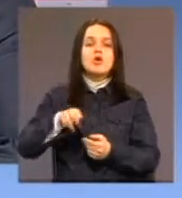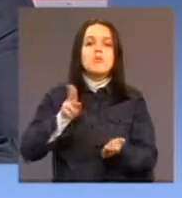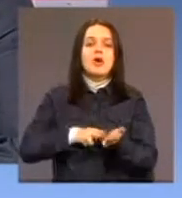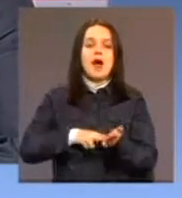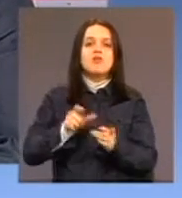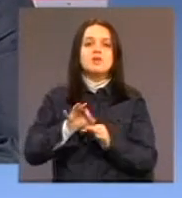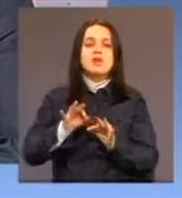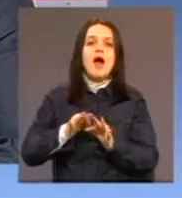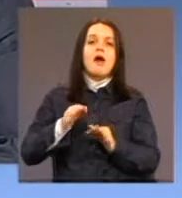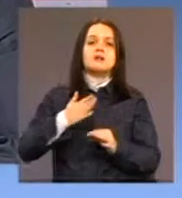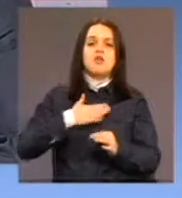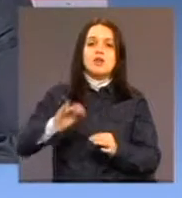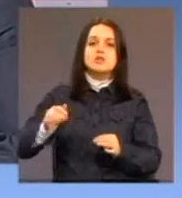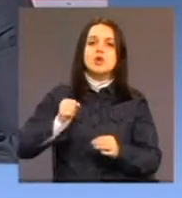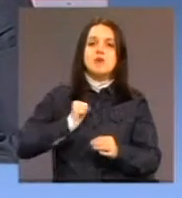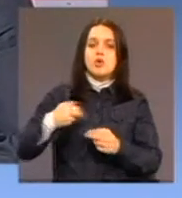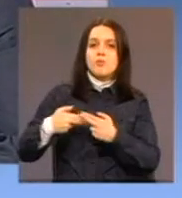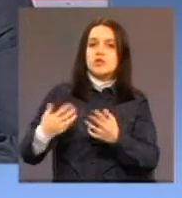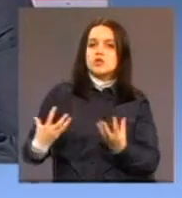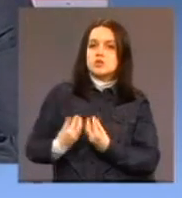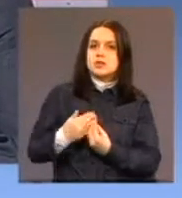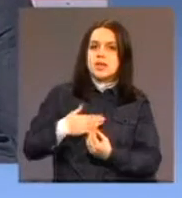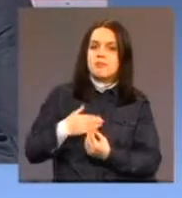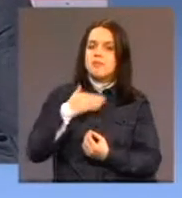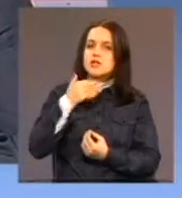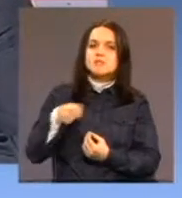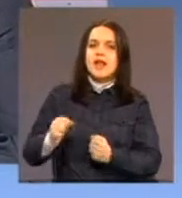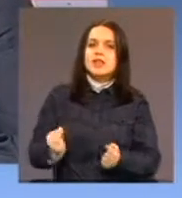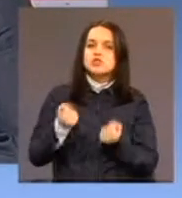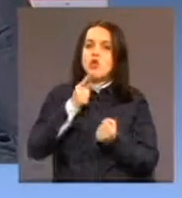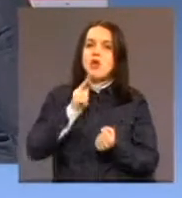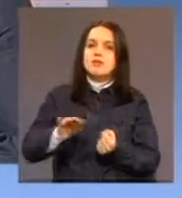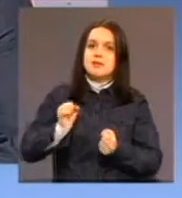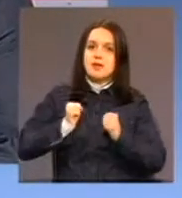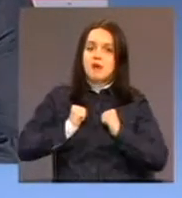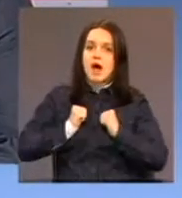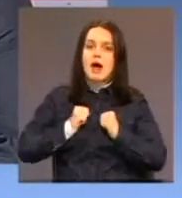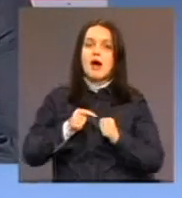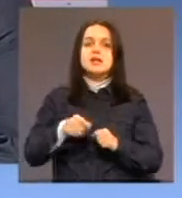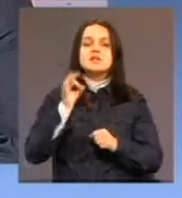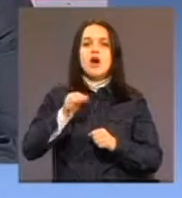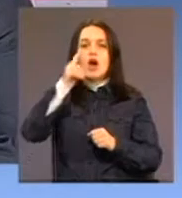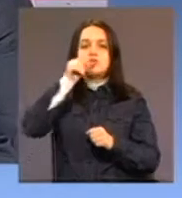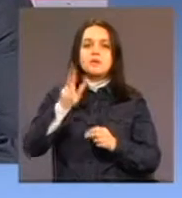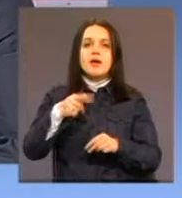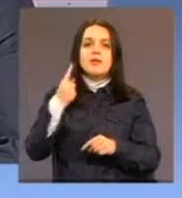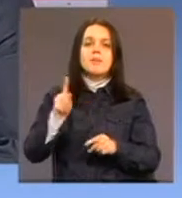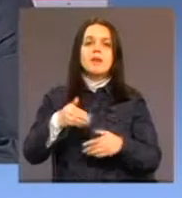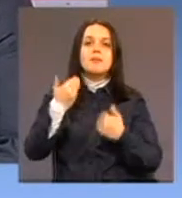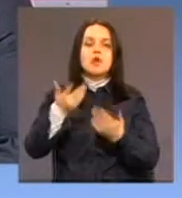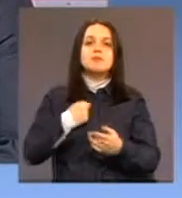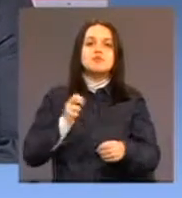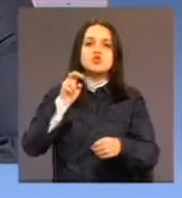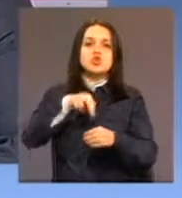poteškoće koja djeca imaju. Svaka opština, to je moja neka možda preporuka, jer sam učestvovao